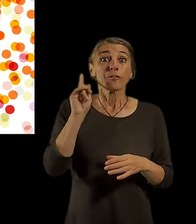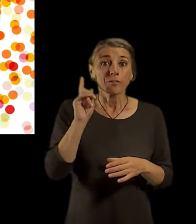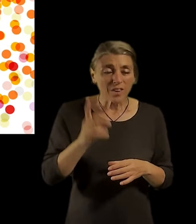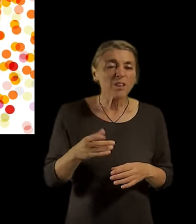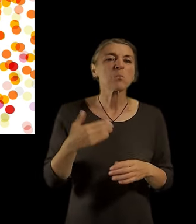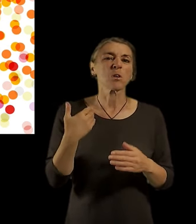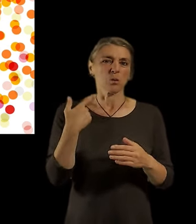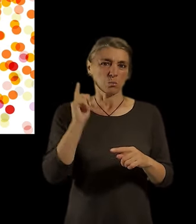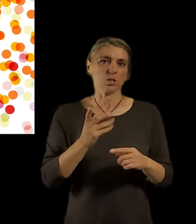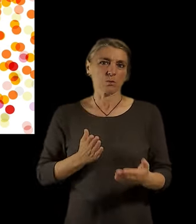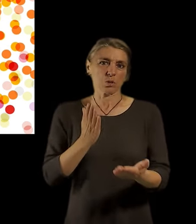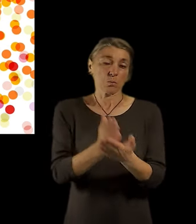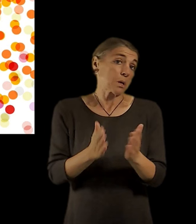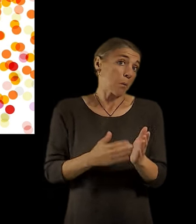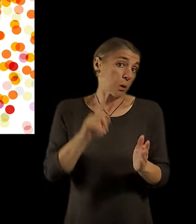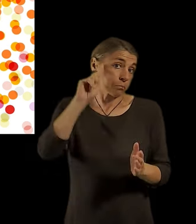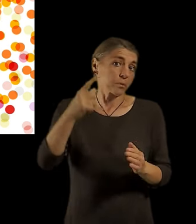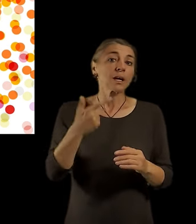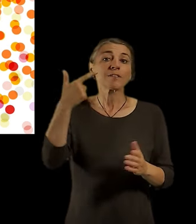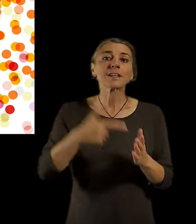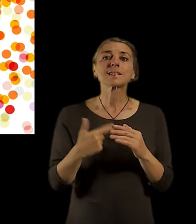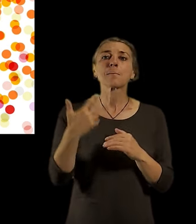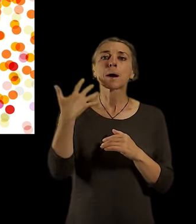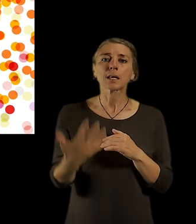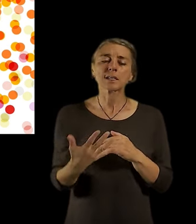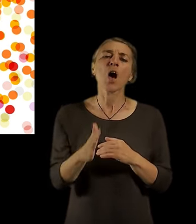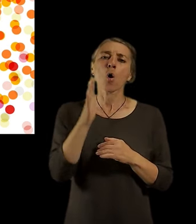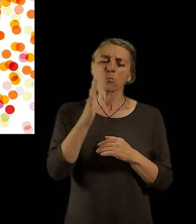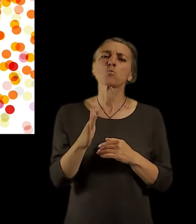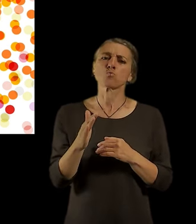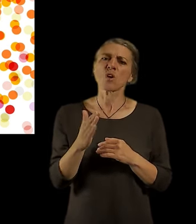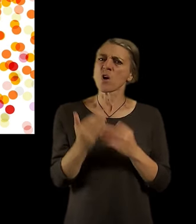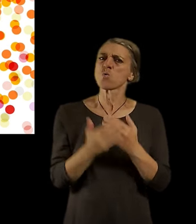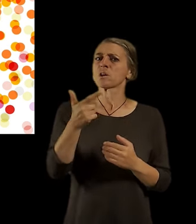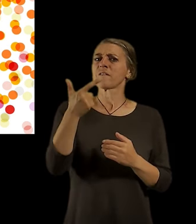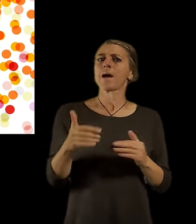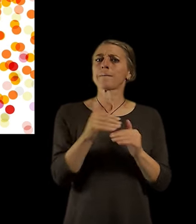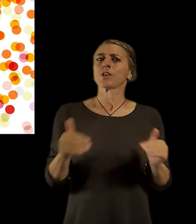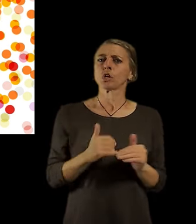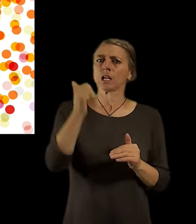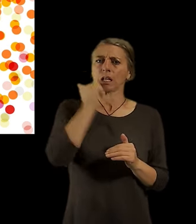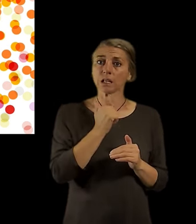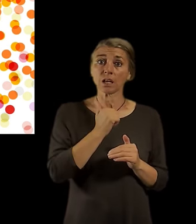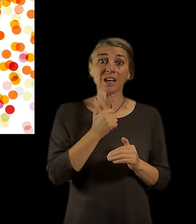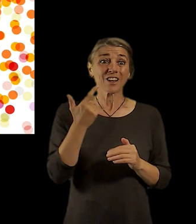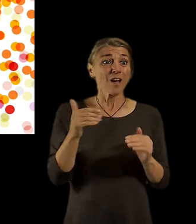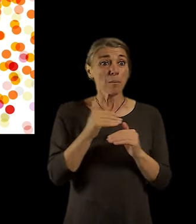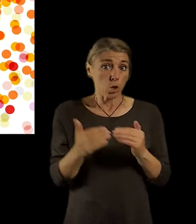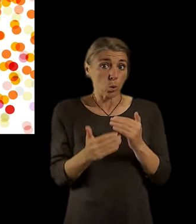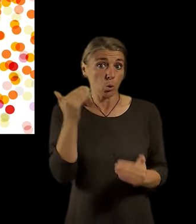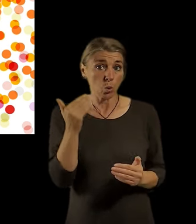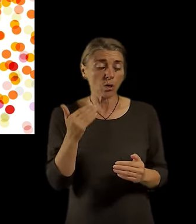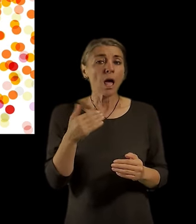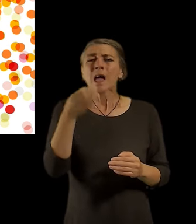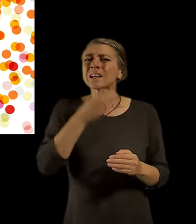my si řekneme, v roce 2050 tady bude tolik a tolik lidí. A co když my nepostavíme žádné nové polikliniky,